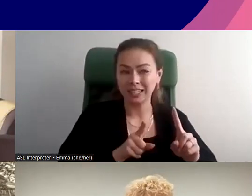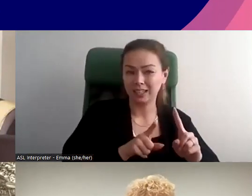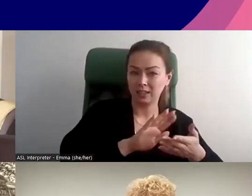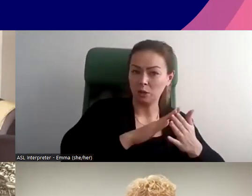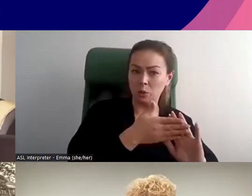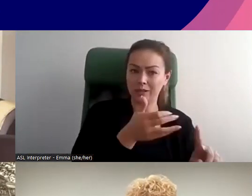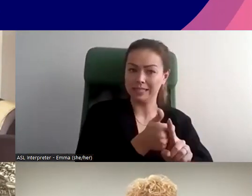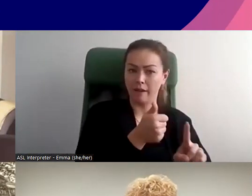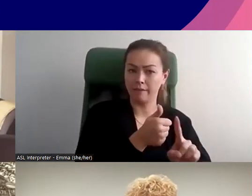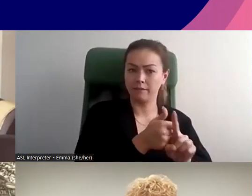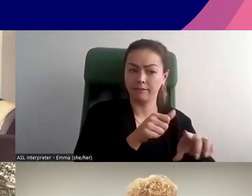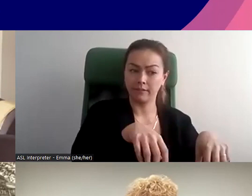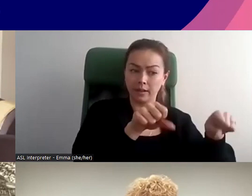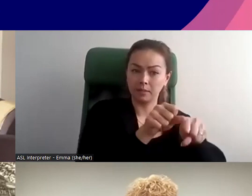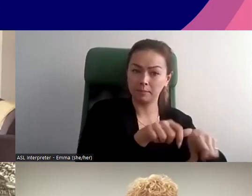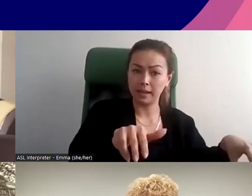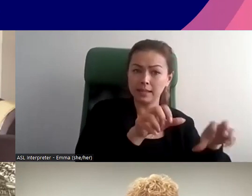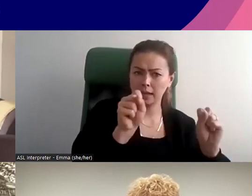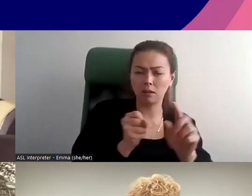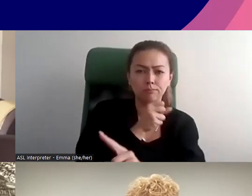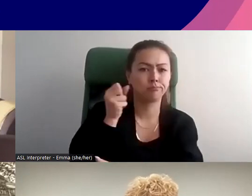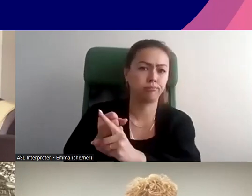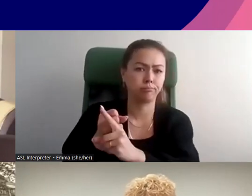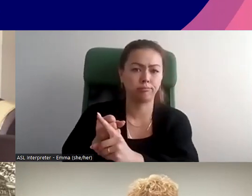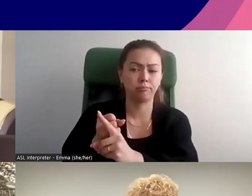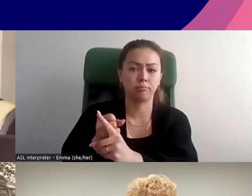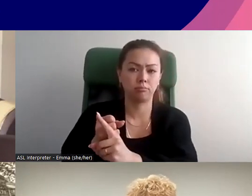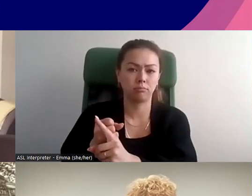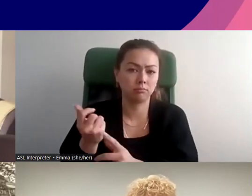communautés qui sont dans l'espace qui peuvent avoir un impact sur l'expérience des gens.